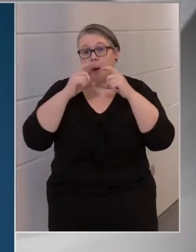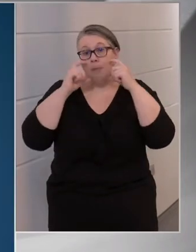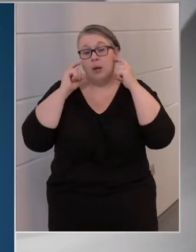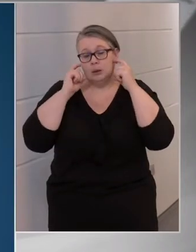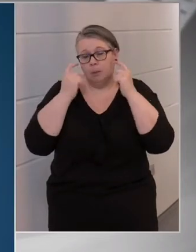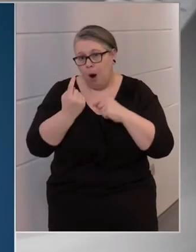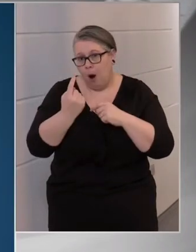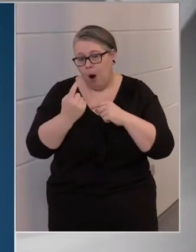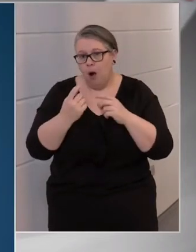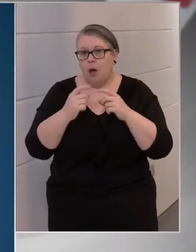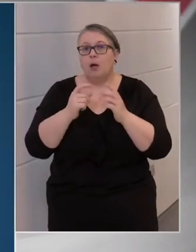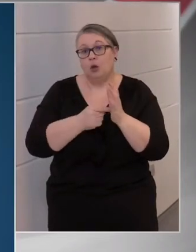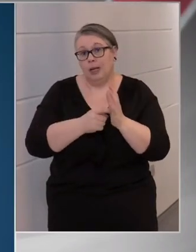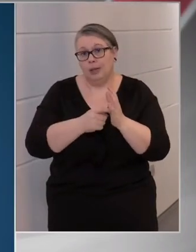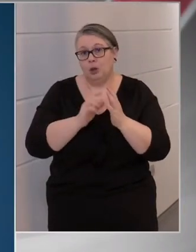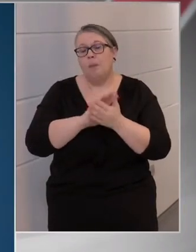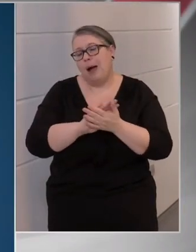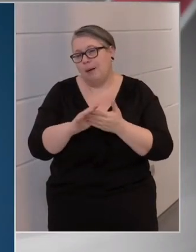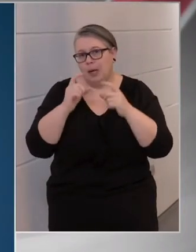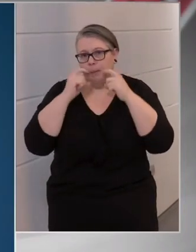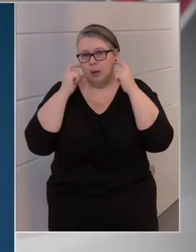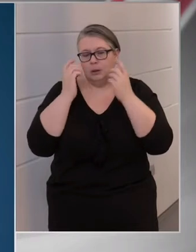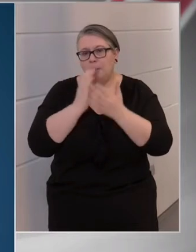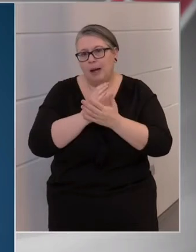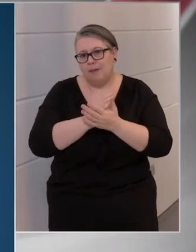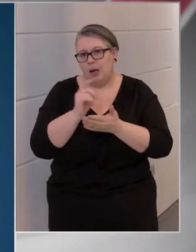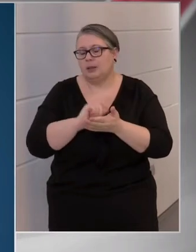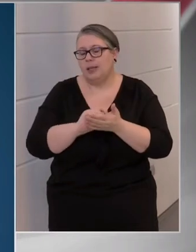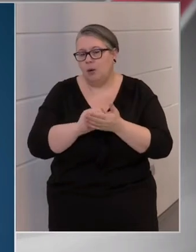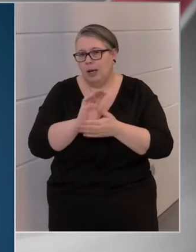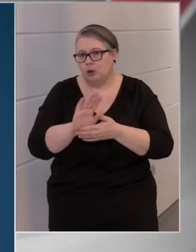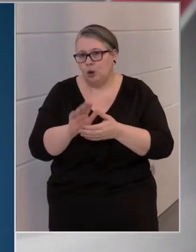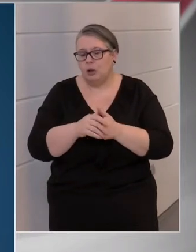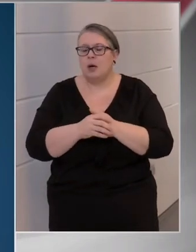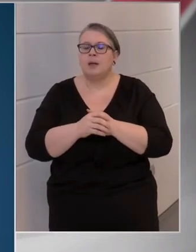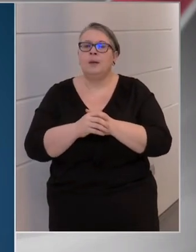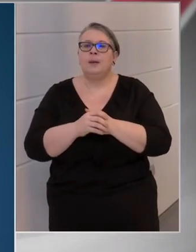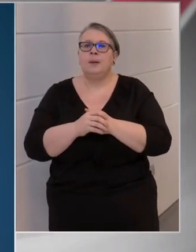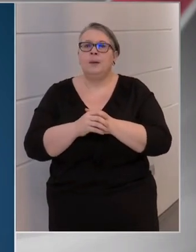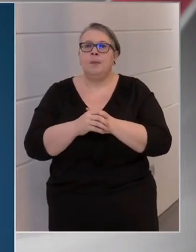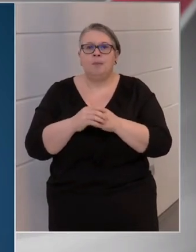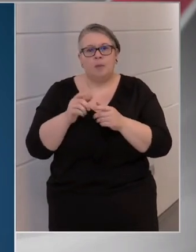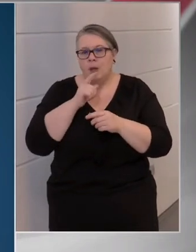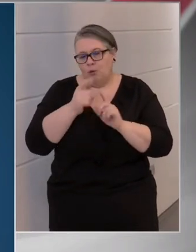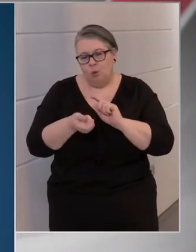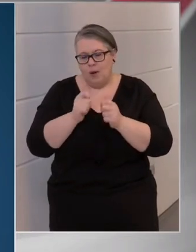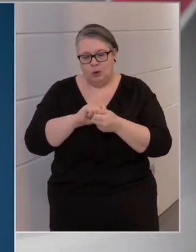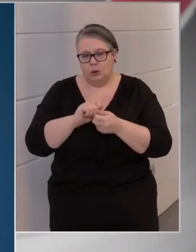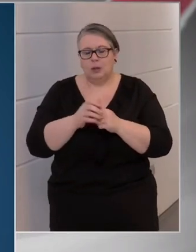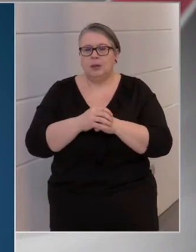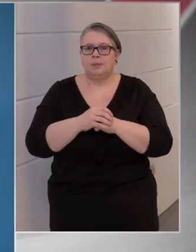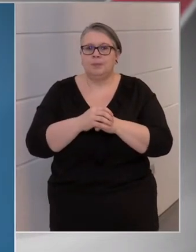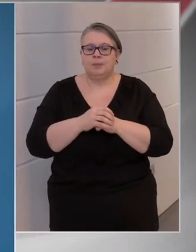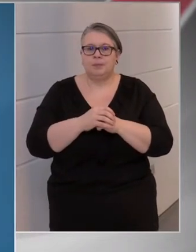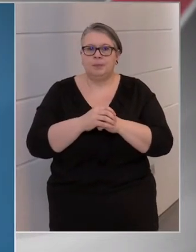kötelező, de bármilyen maszk megfelel az előírásoknak, és mi is fogunk ezen változtatni.